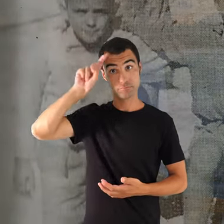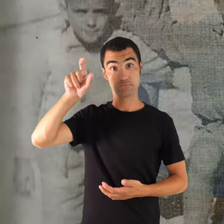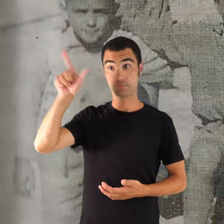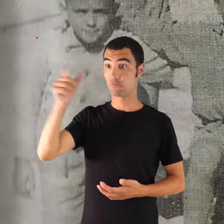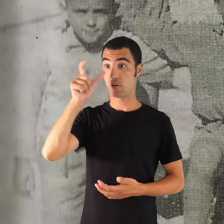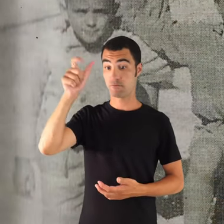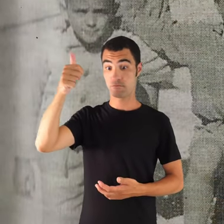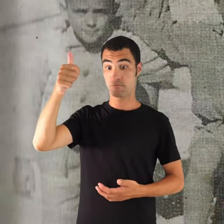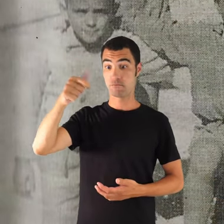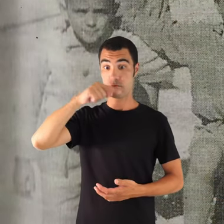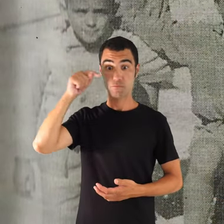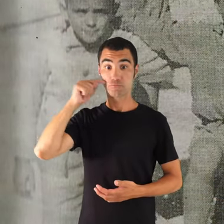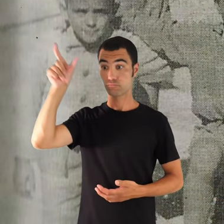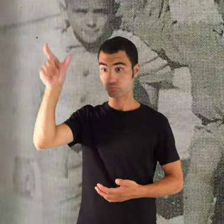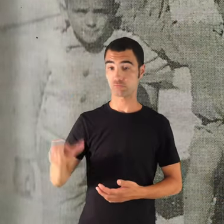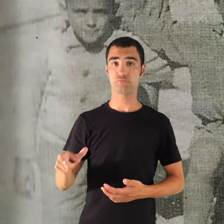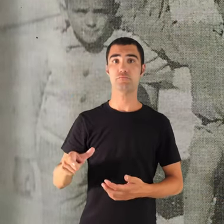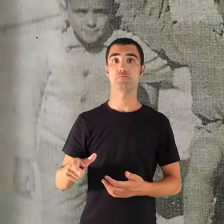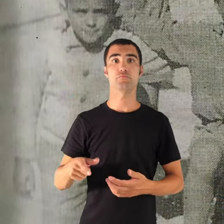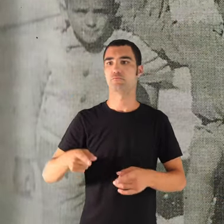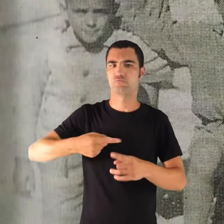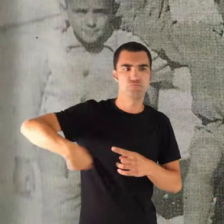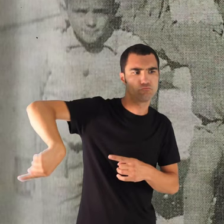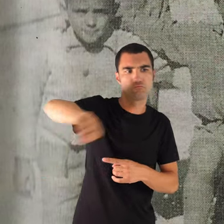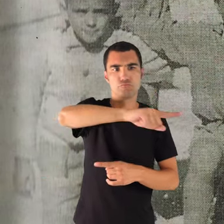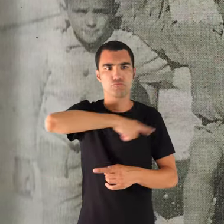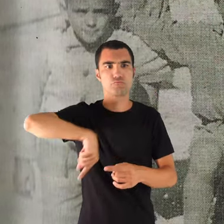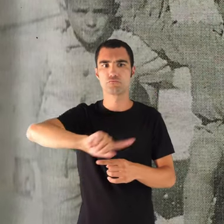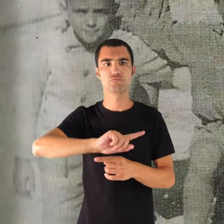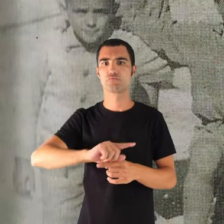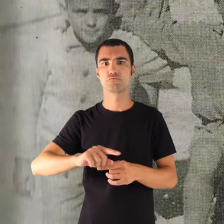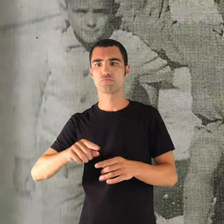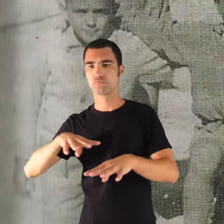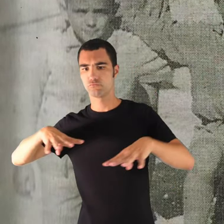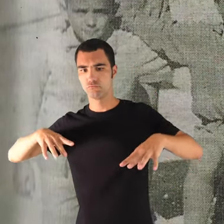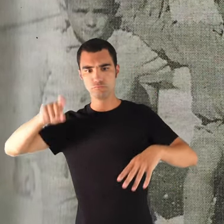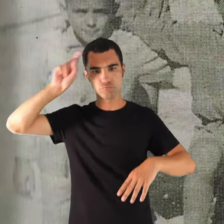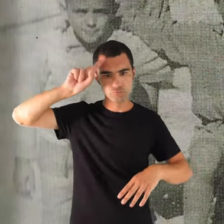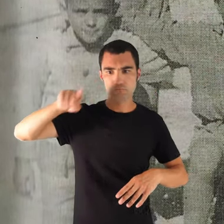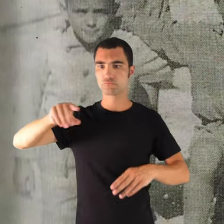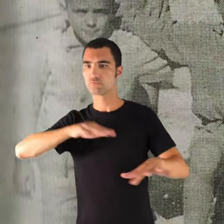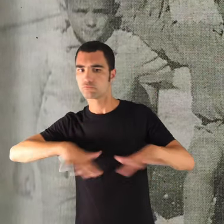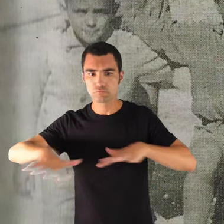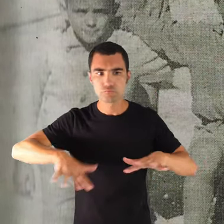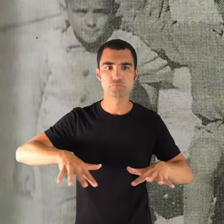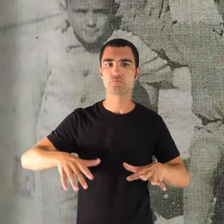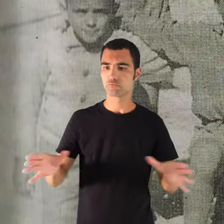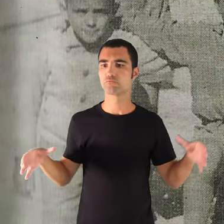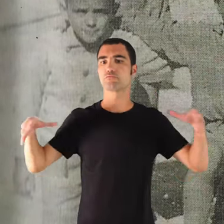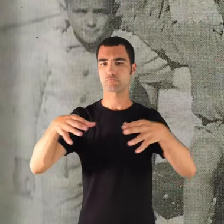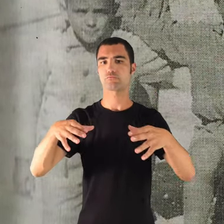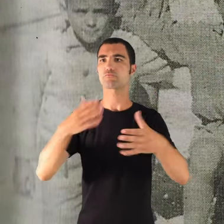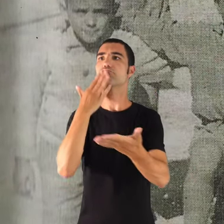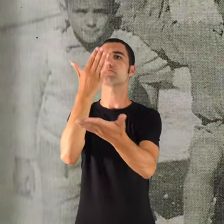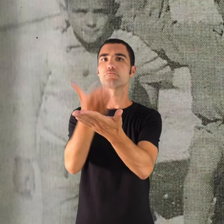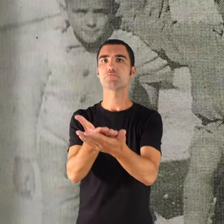a través de tot de l'institut social de Sant Marí va tenir un equip, va demanar un equip de